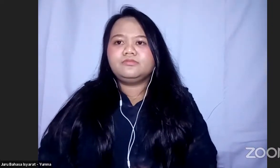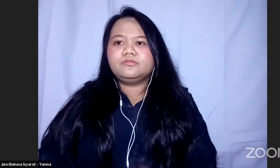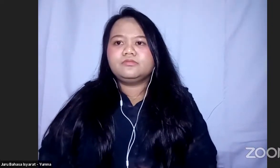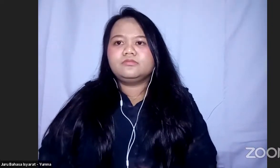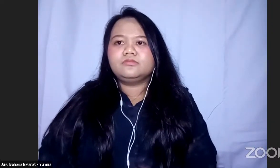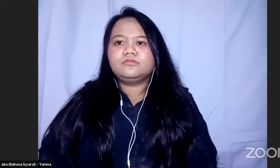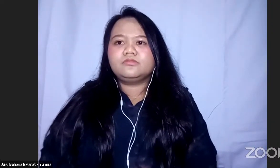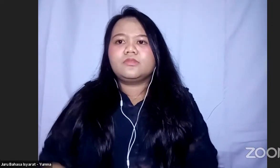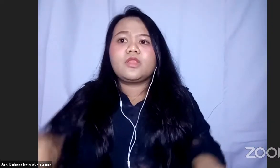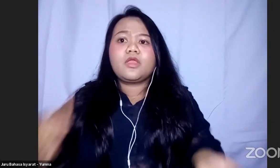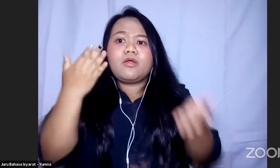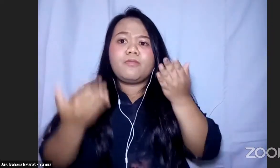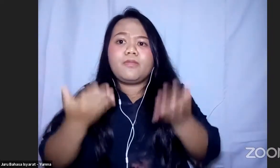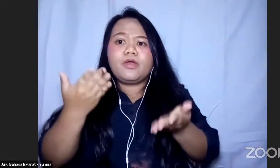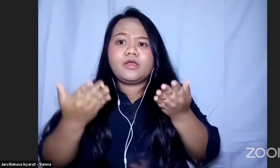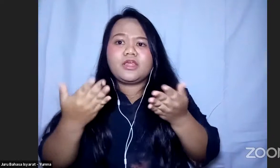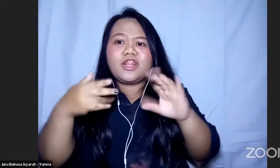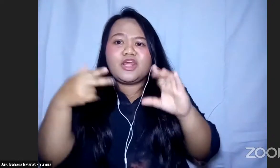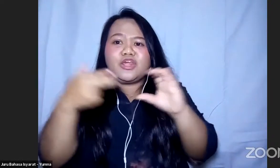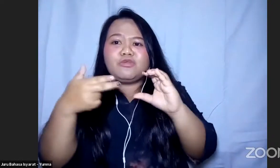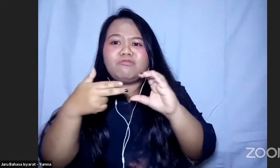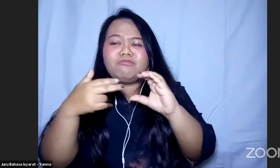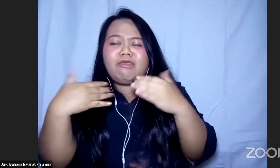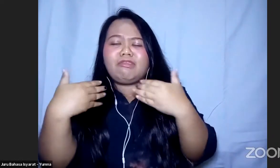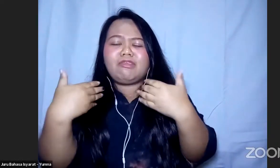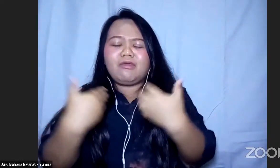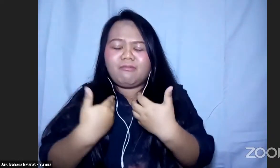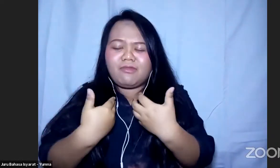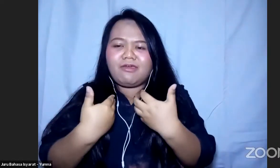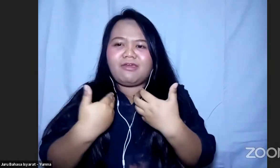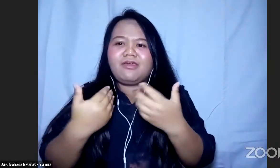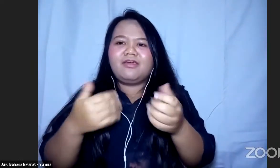Mungkin Sumia lelah Maaf, maaf, sempat terputus ya Pak